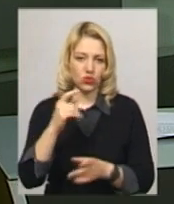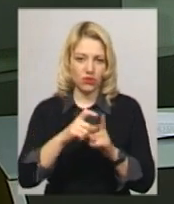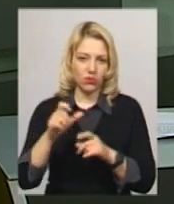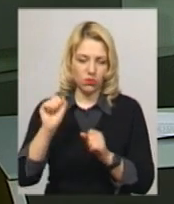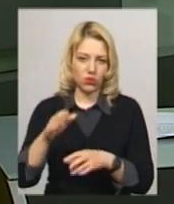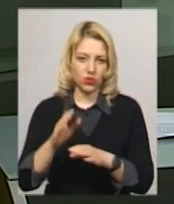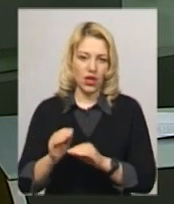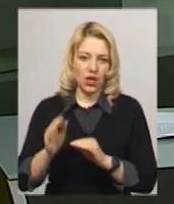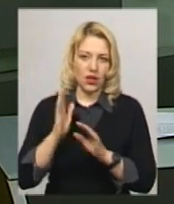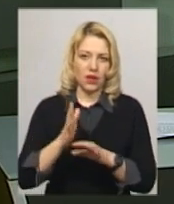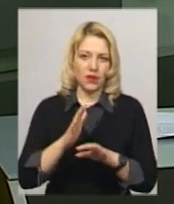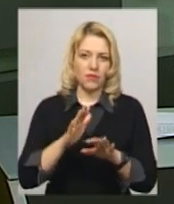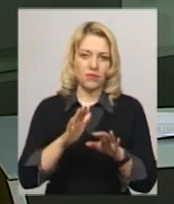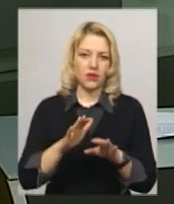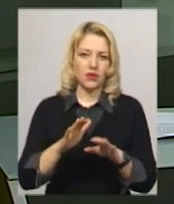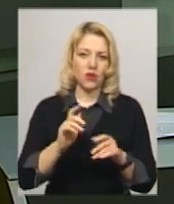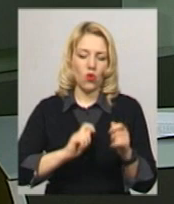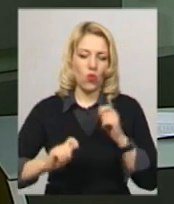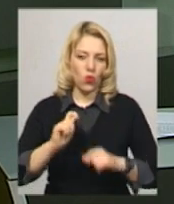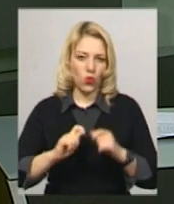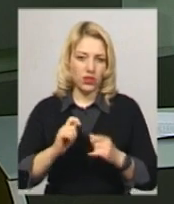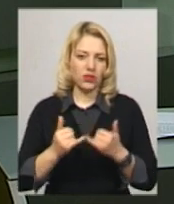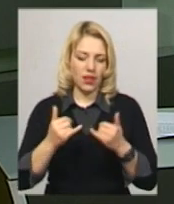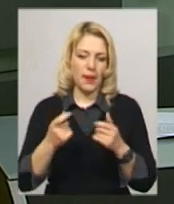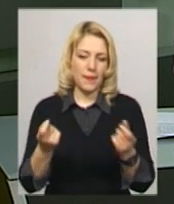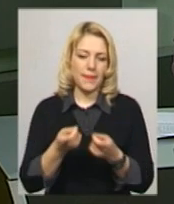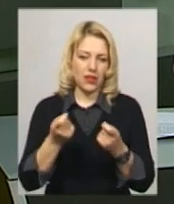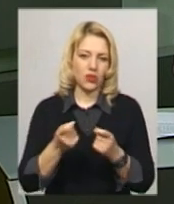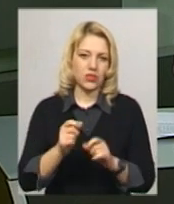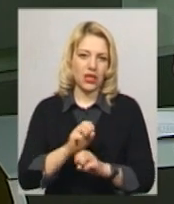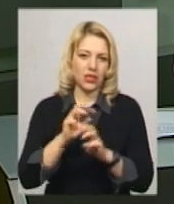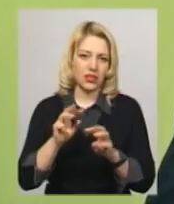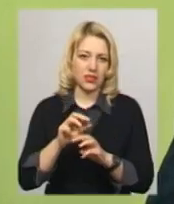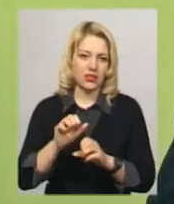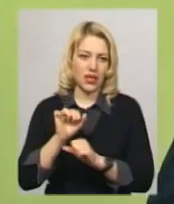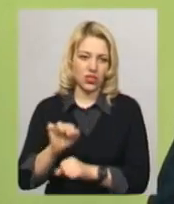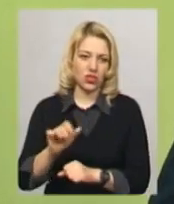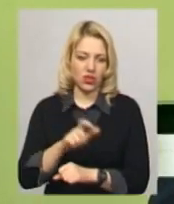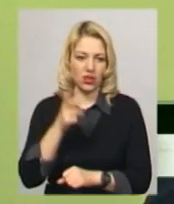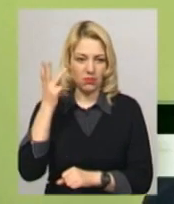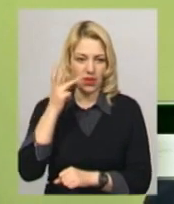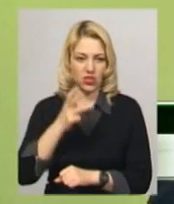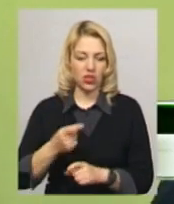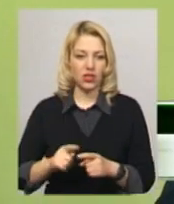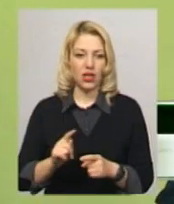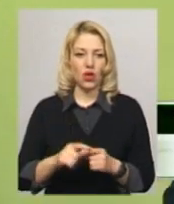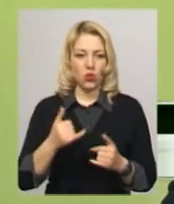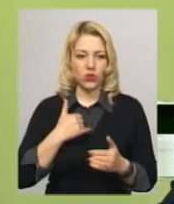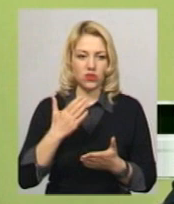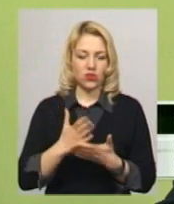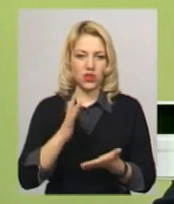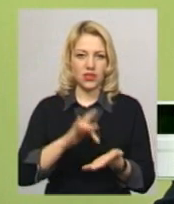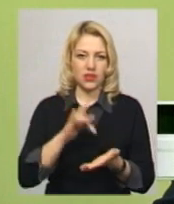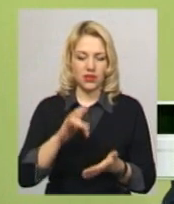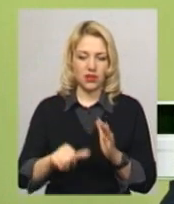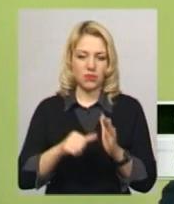розміщено банк одягу для малозахищених та малозабезпечених хмельничан. У нас є вьогодні центр